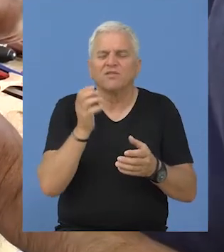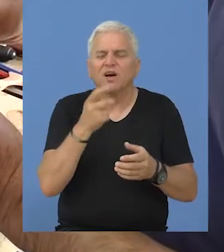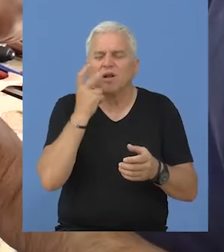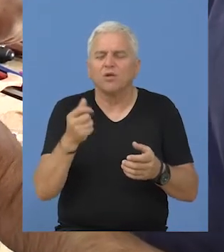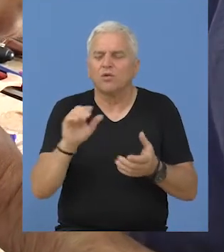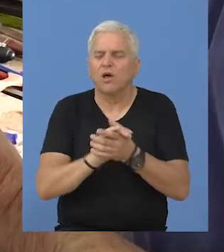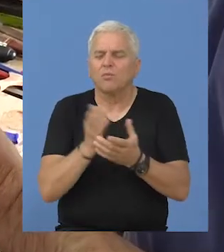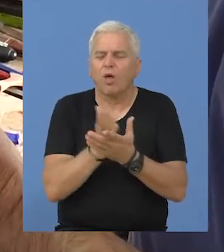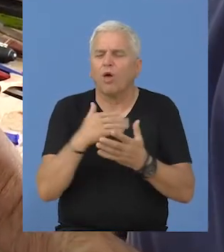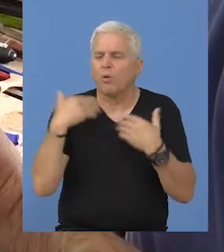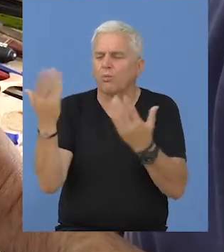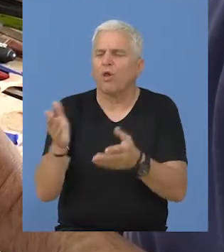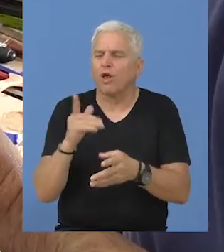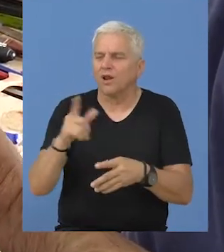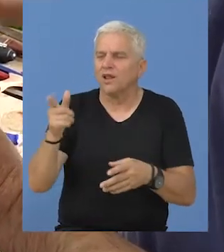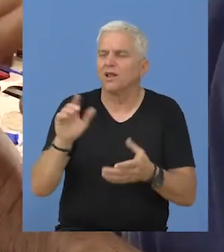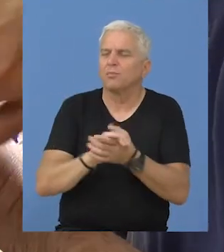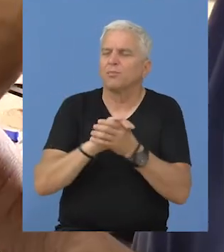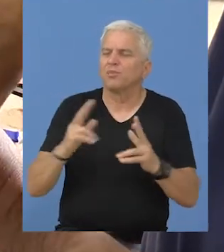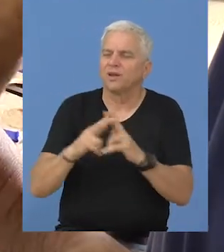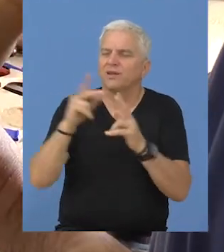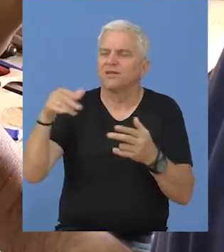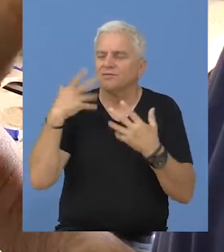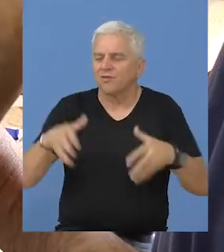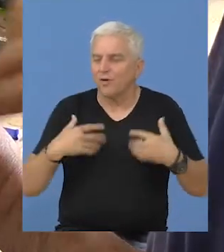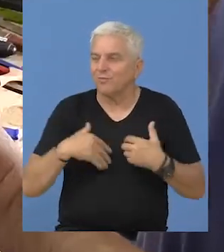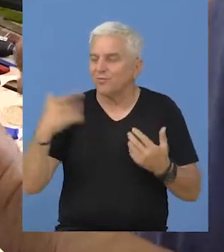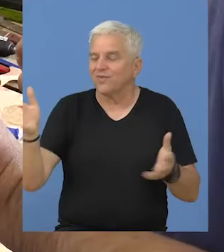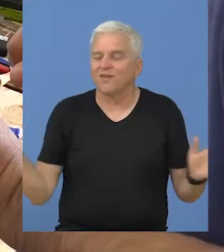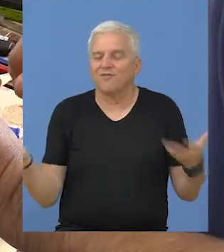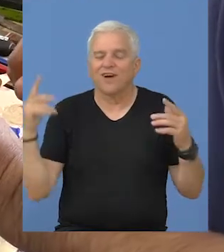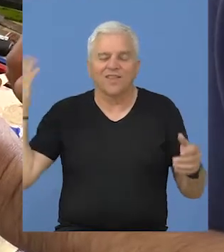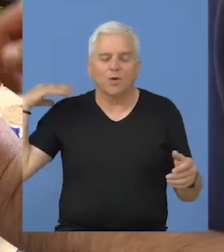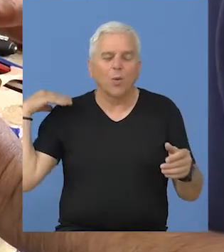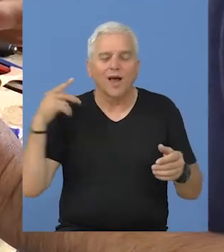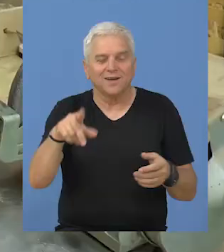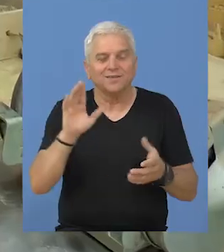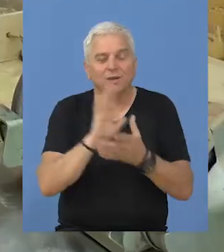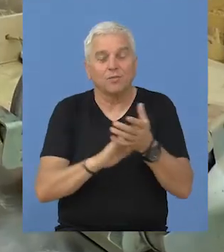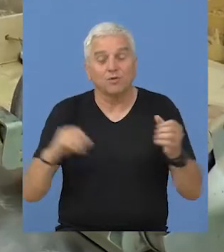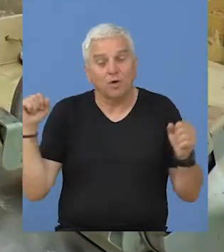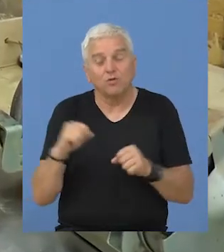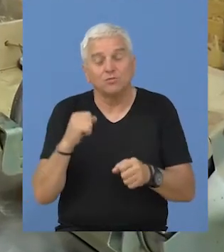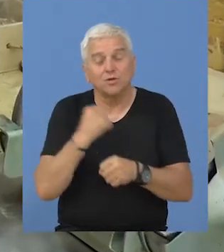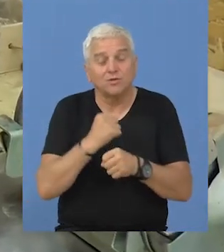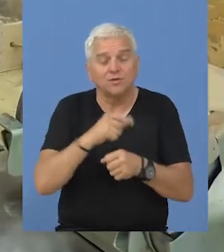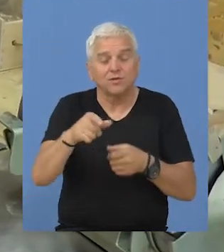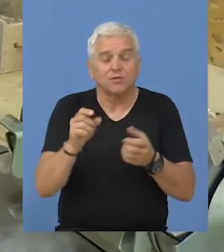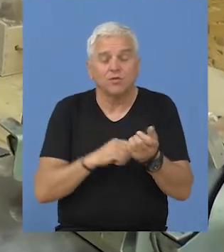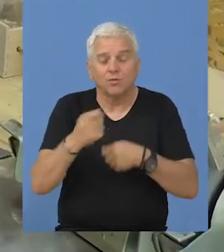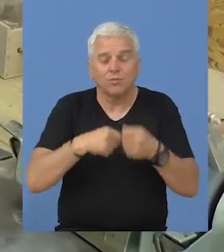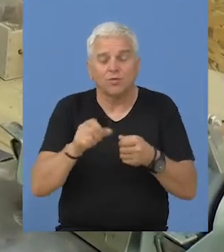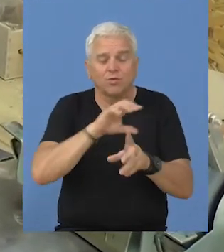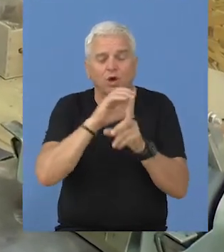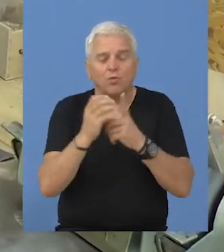Darko je poklonio prijateljima, čije pozitivne reakcije i oduševljenja su mu dali vetaru leđa da počne ozbiljnije da se bavi